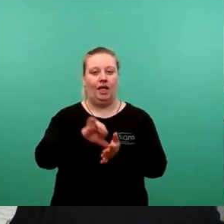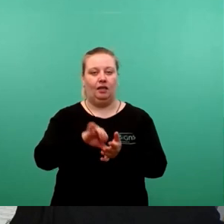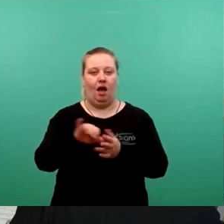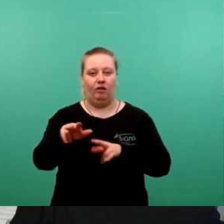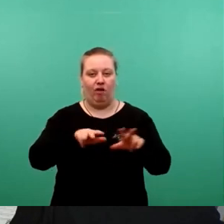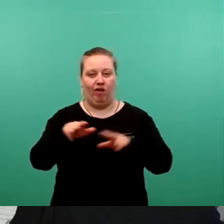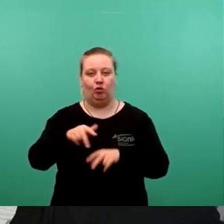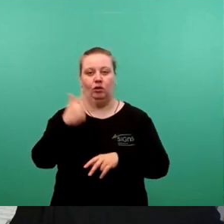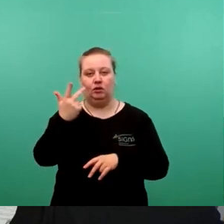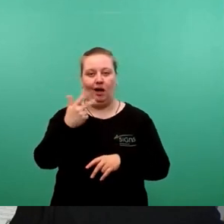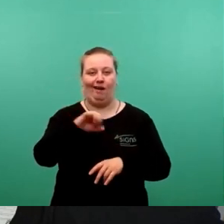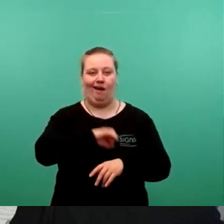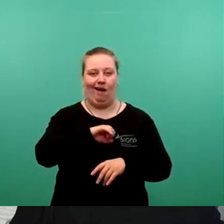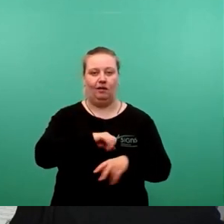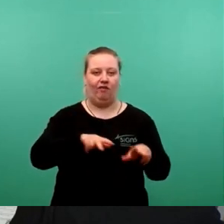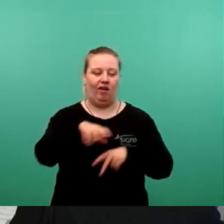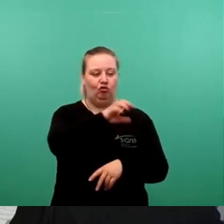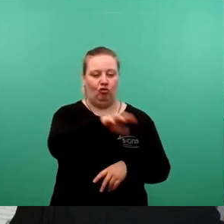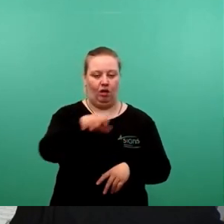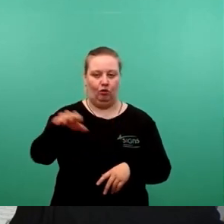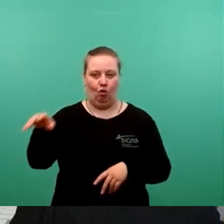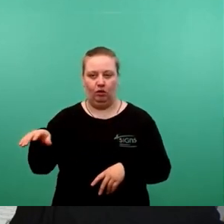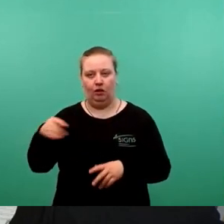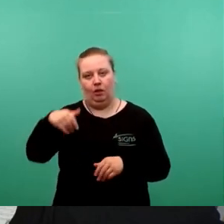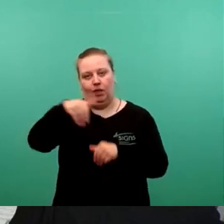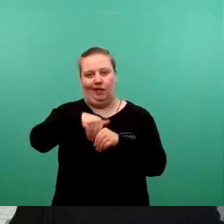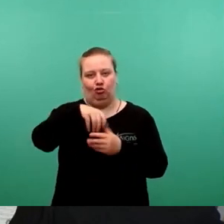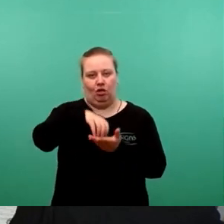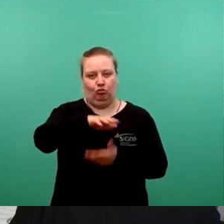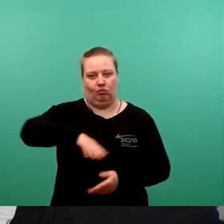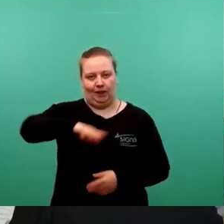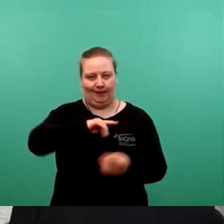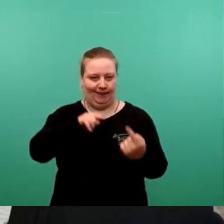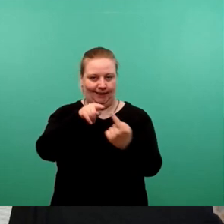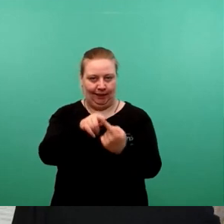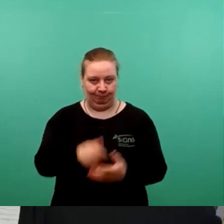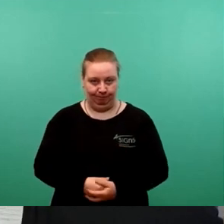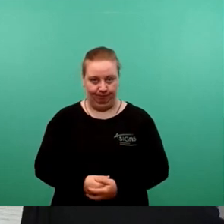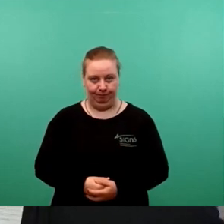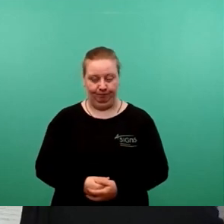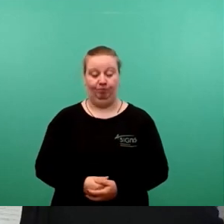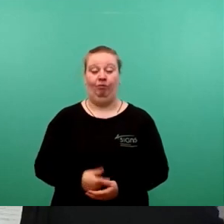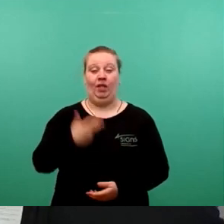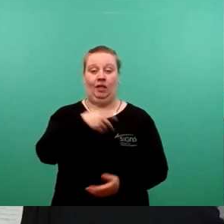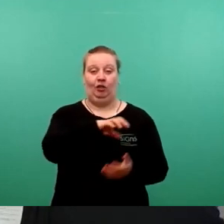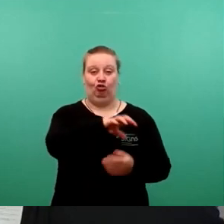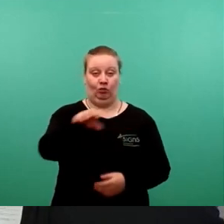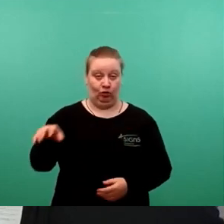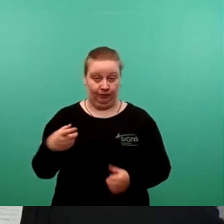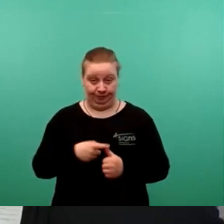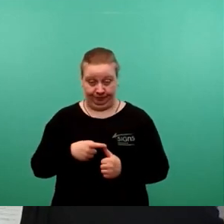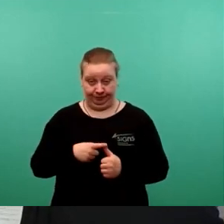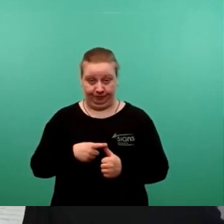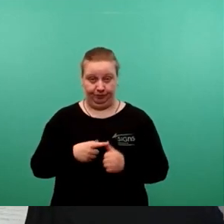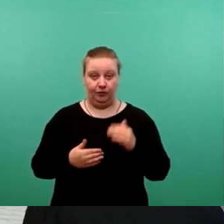eigene zentrale Verwaltungsstandorte im innerstädtischen Bereich angestrebt. Diese drei Standorte sind erstens der